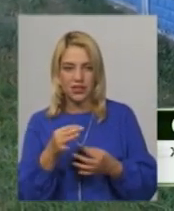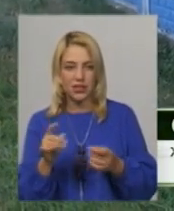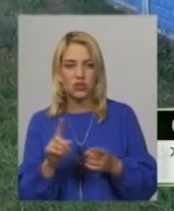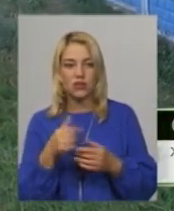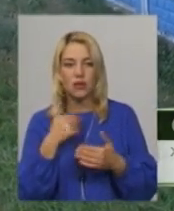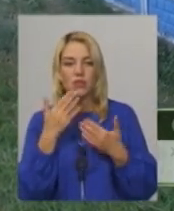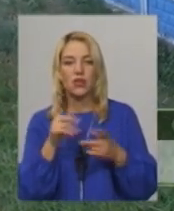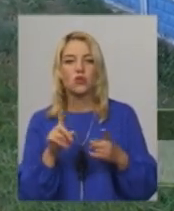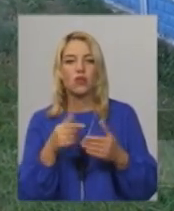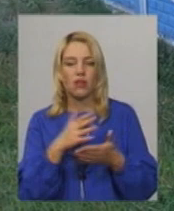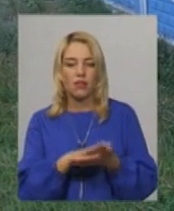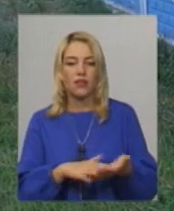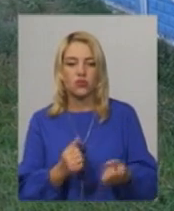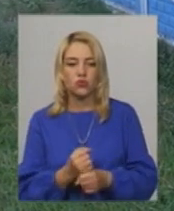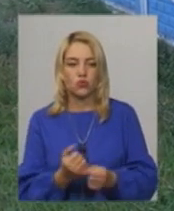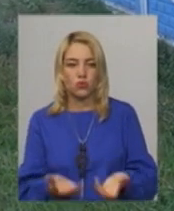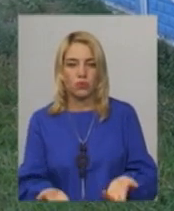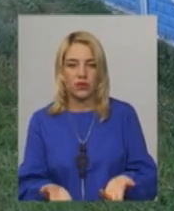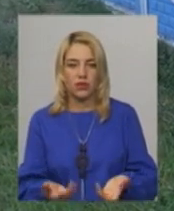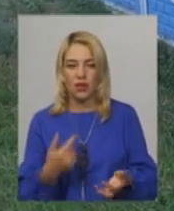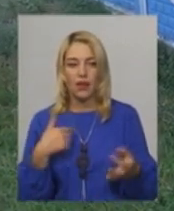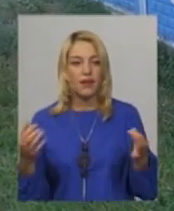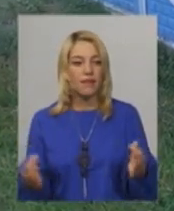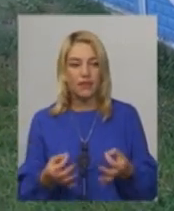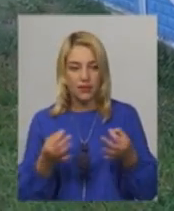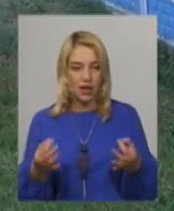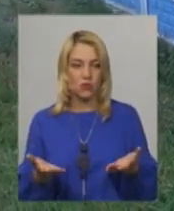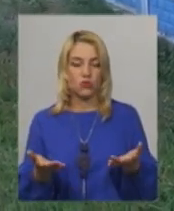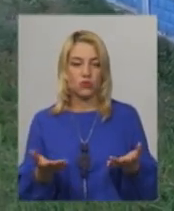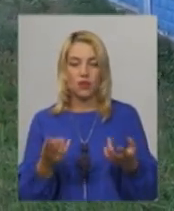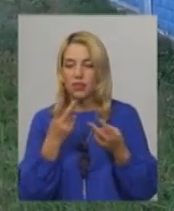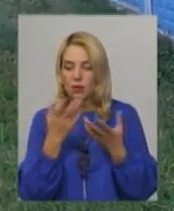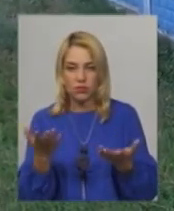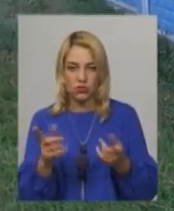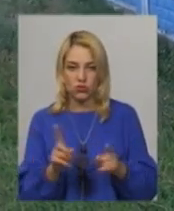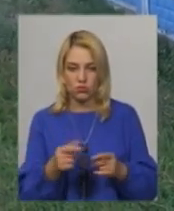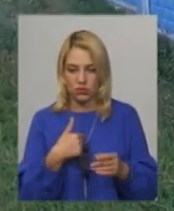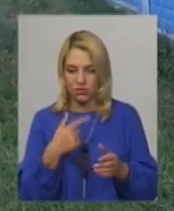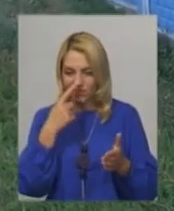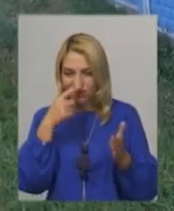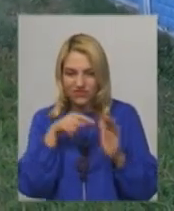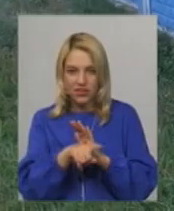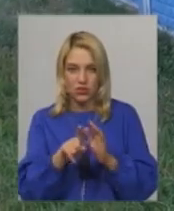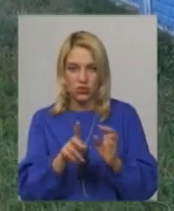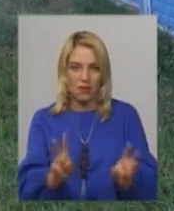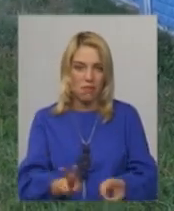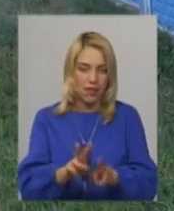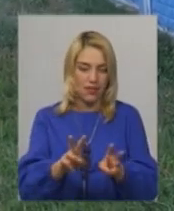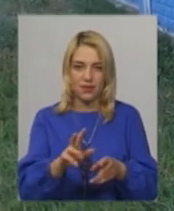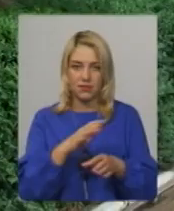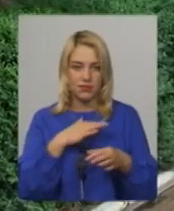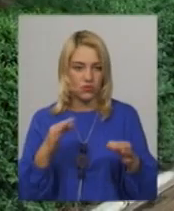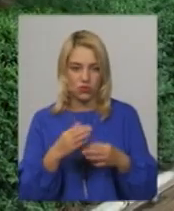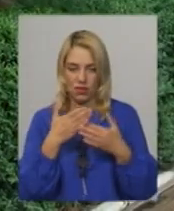я спитала, що нам далі. Вони сказали, що вони ніякого не бачили, щоб ми щось зачепили чи спалили і